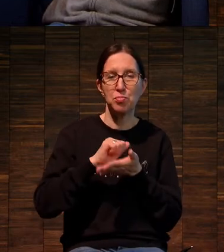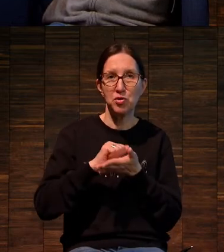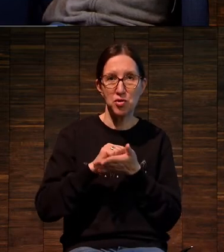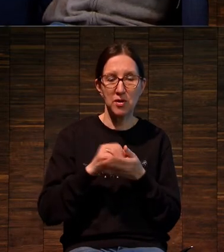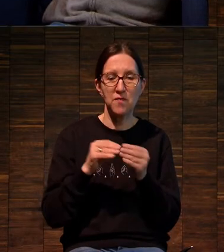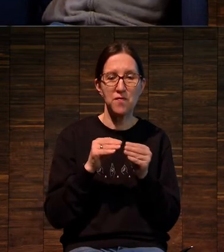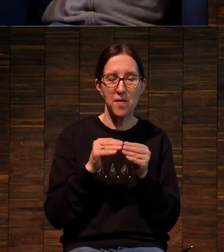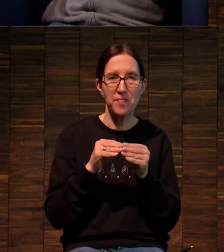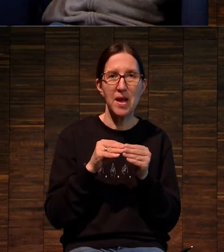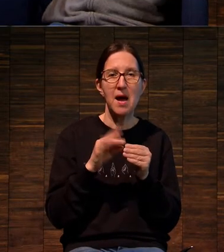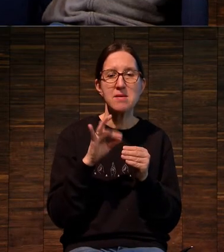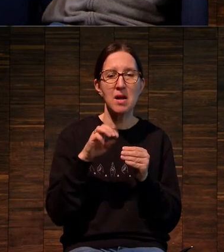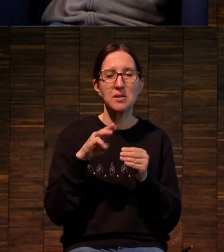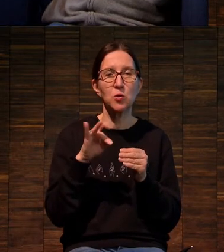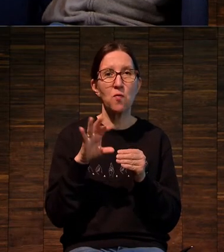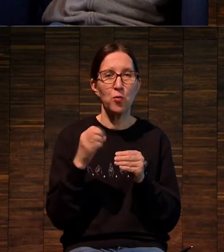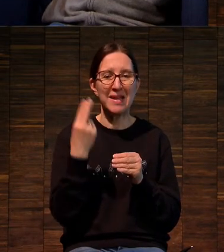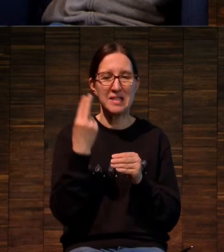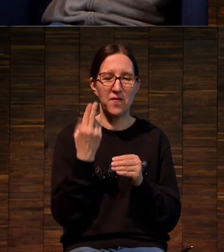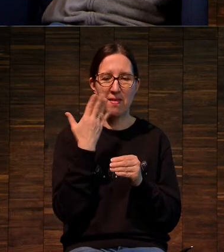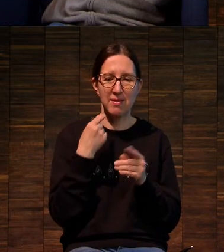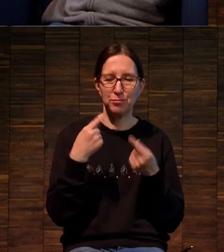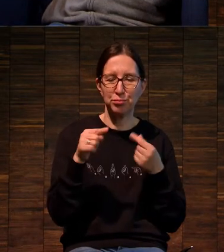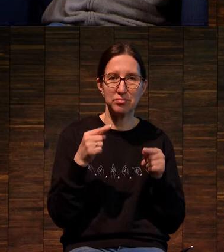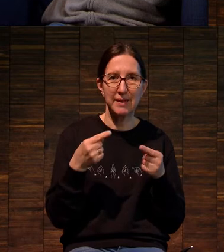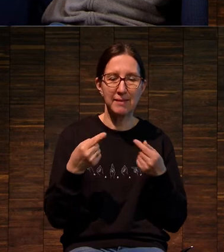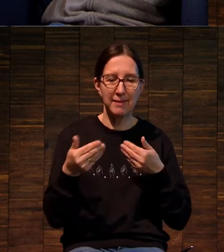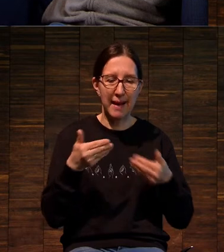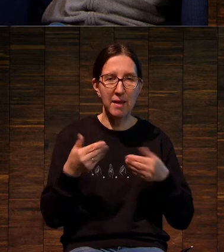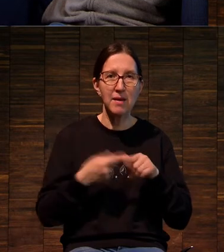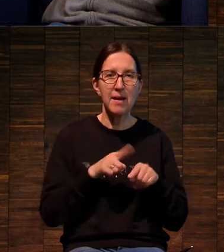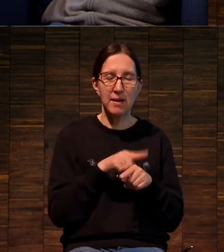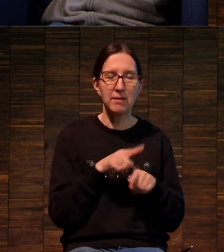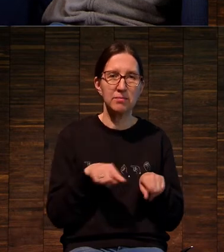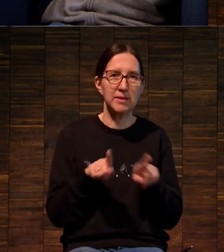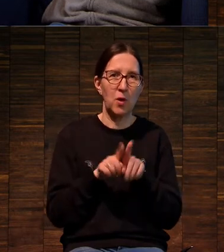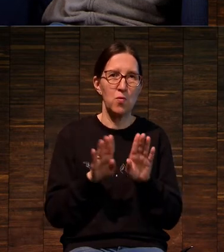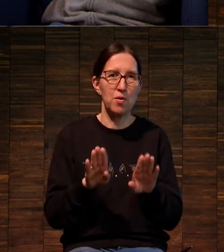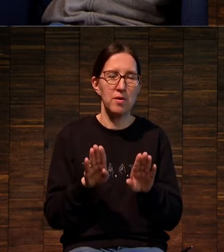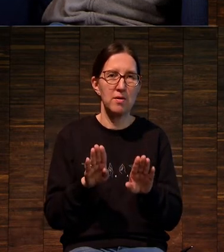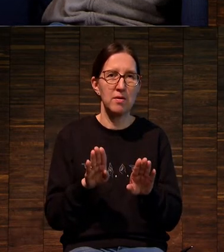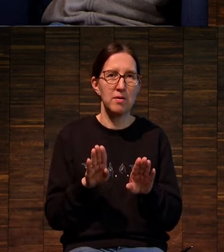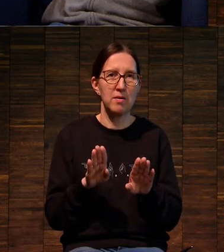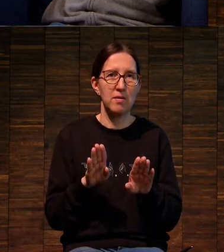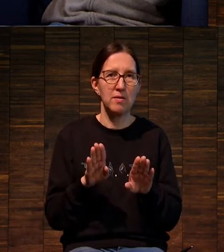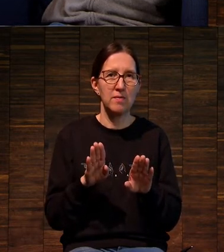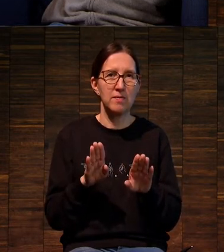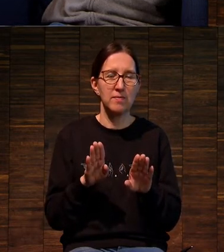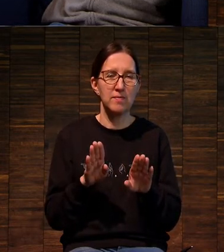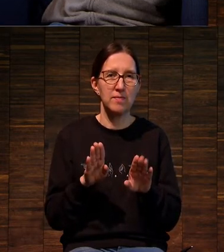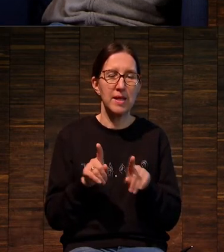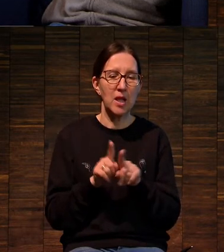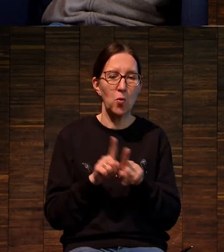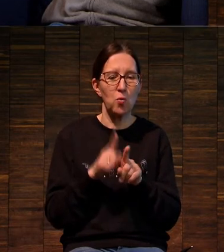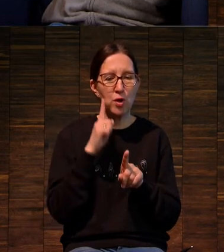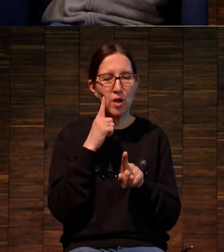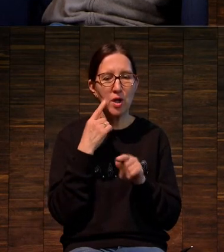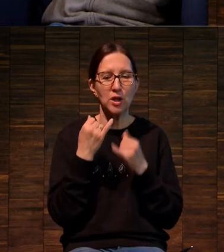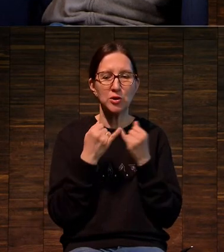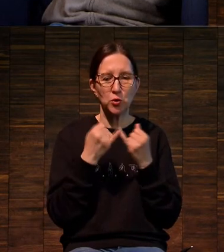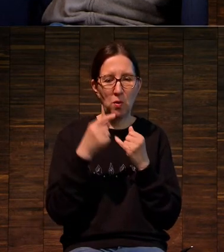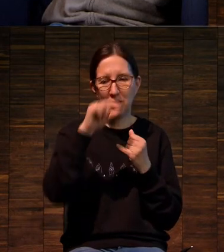растрового цветоделения, такого классического циан-мадженту-еллого контур.